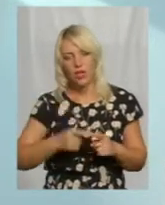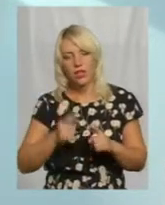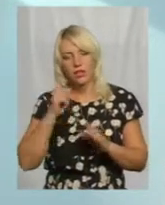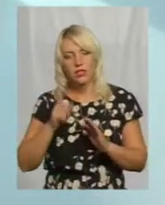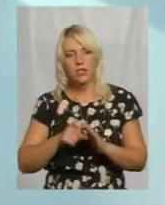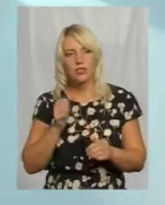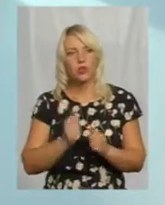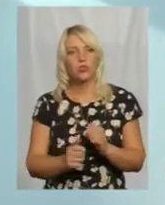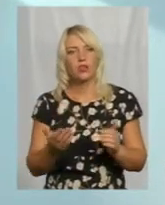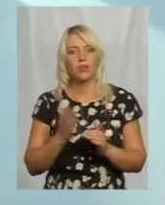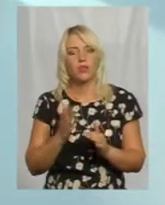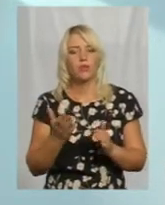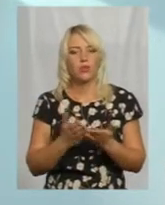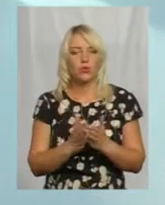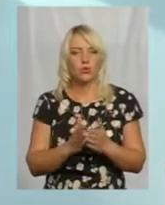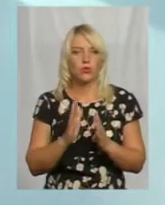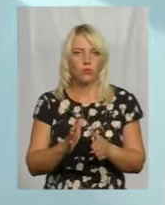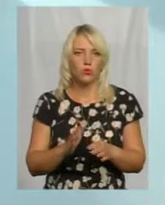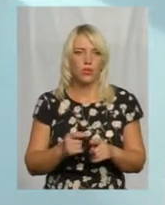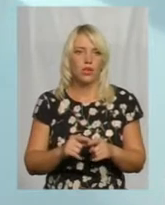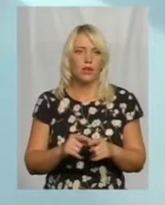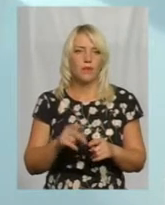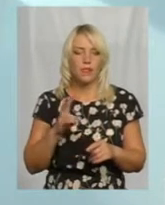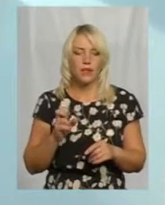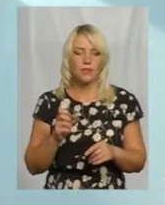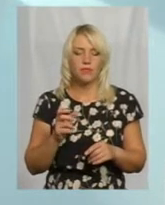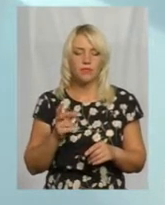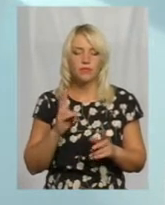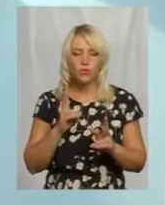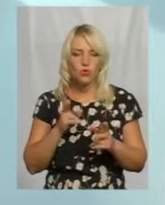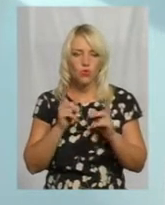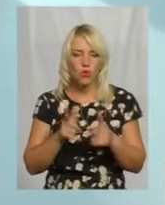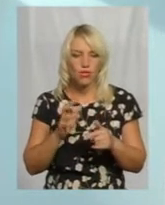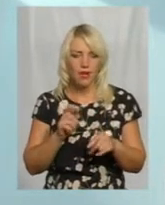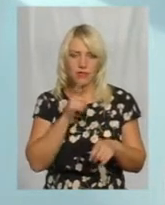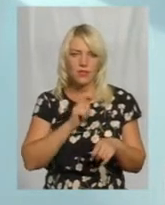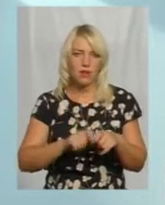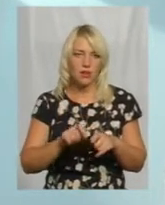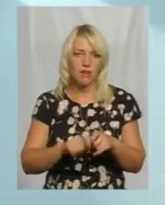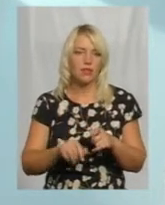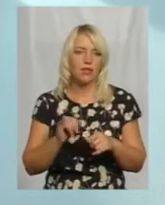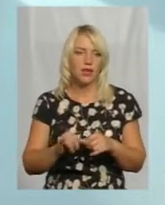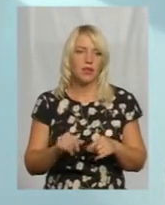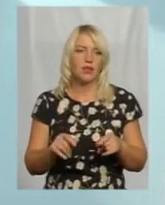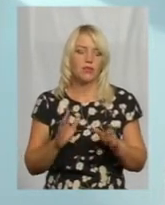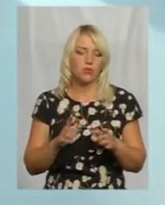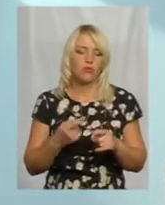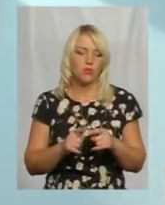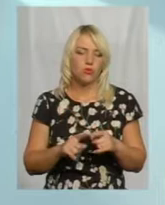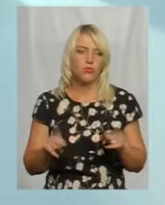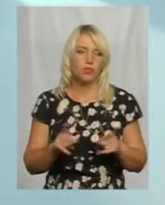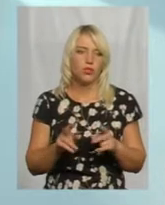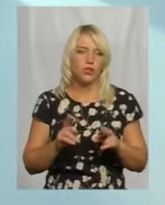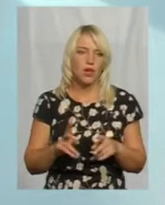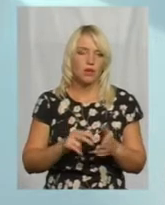які підручники будуть поступово вводитися на експеримент, які вже більш готові, і буде в тому, що як